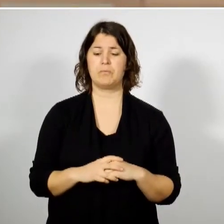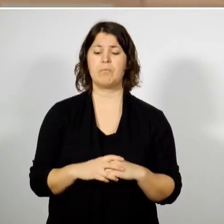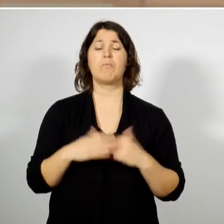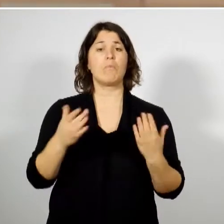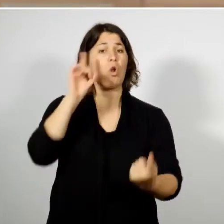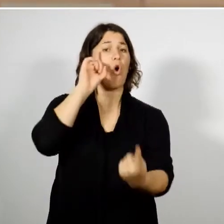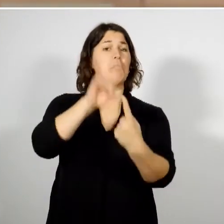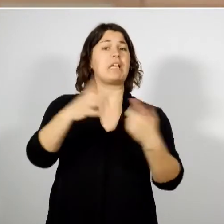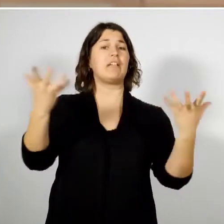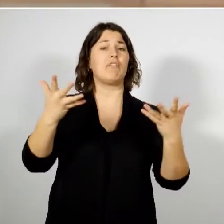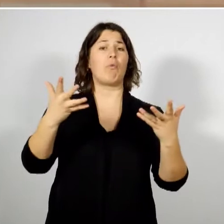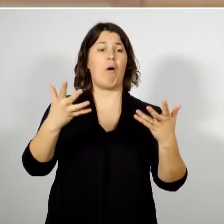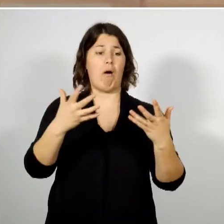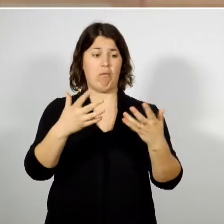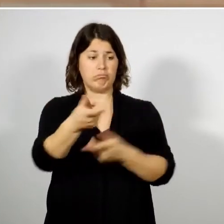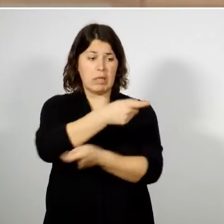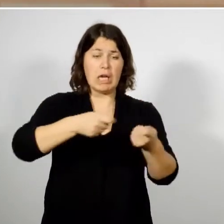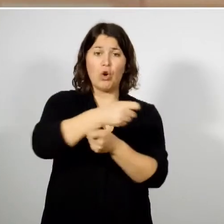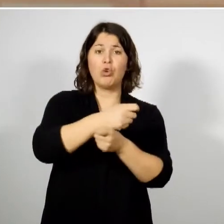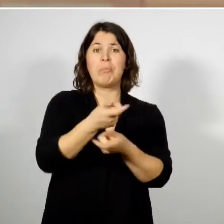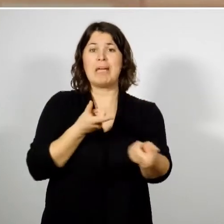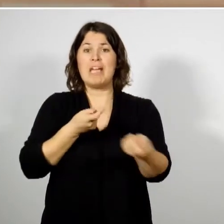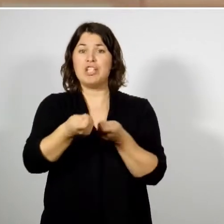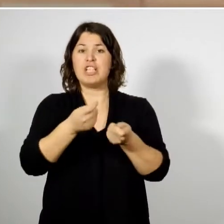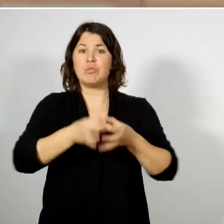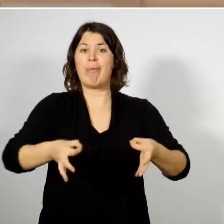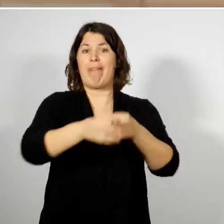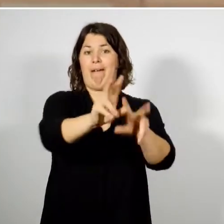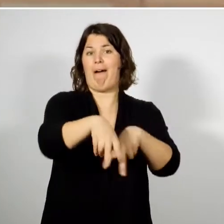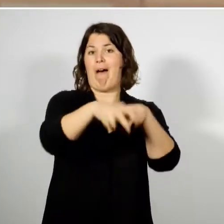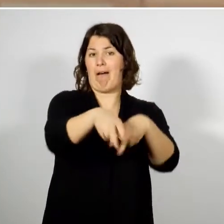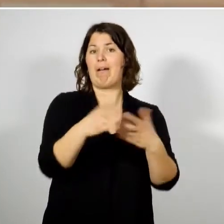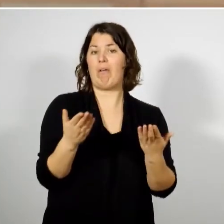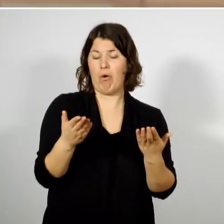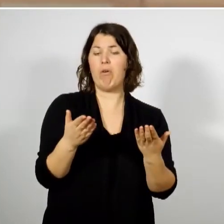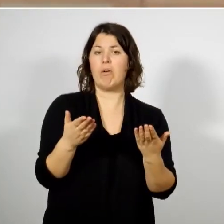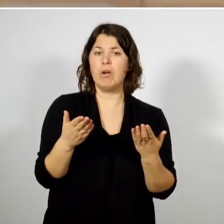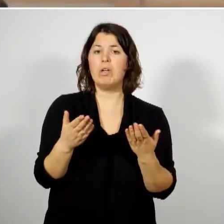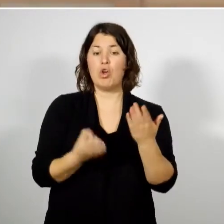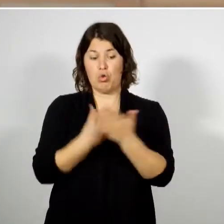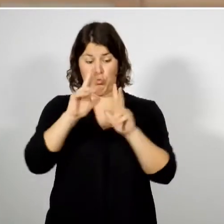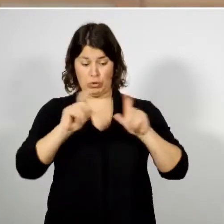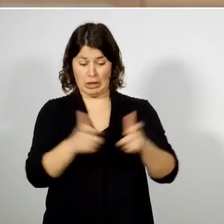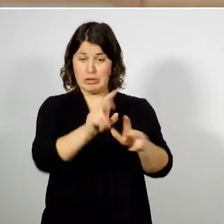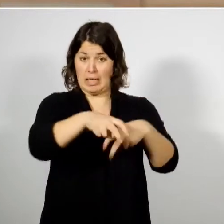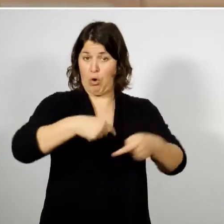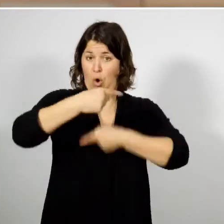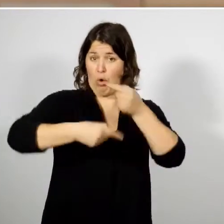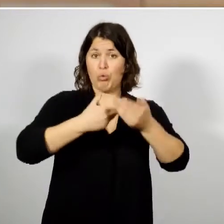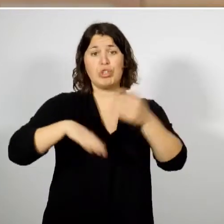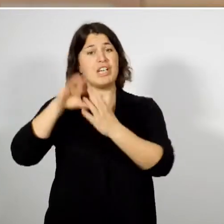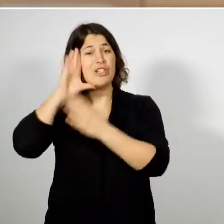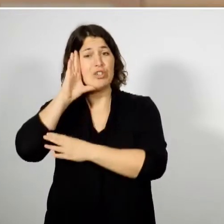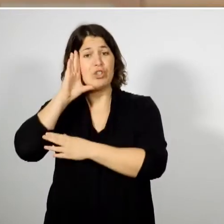de soutenir les initiatives économiques et de gestion du foncier agricole. Un nouveau diagnostic agricole est d'ailleurs en cours au sein de la Chambre d